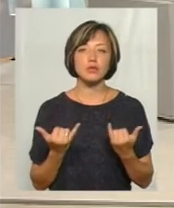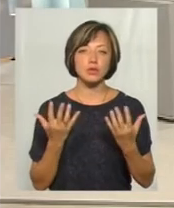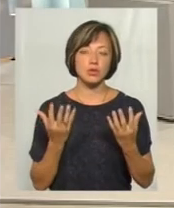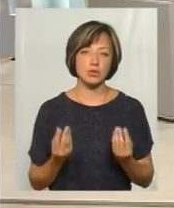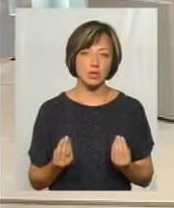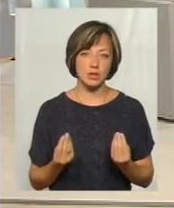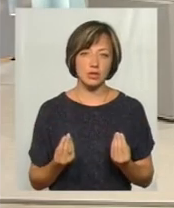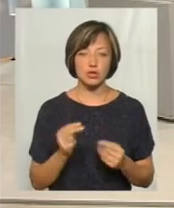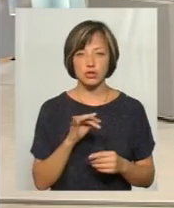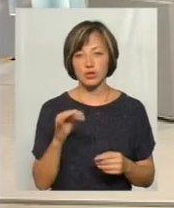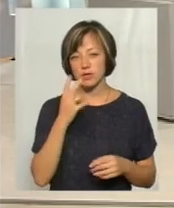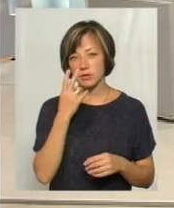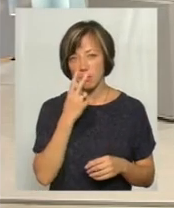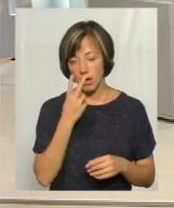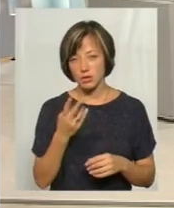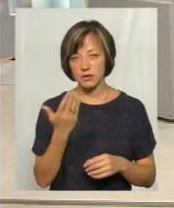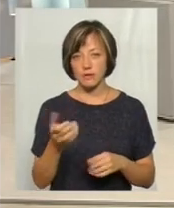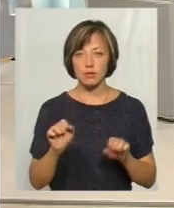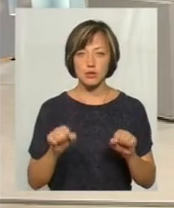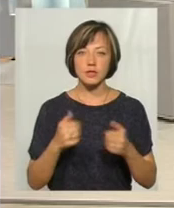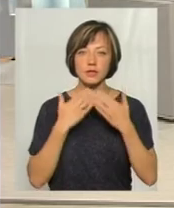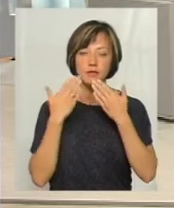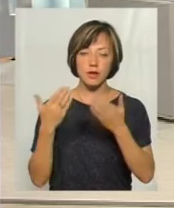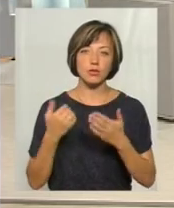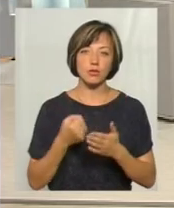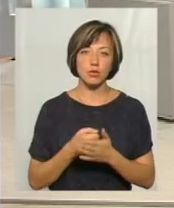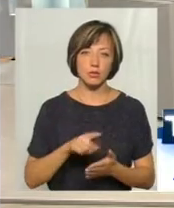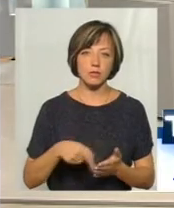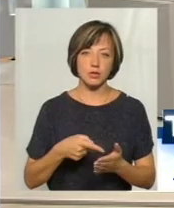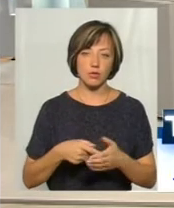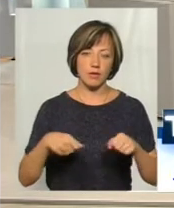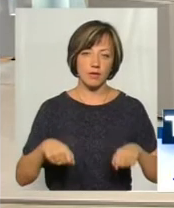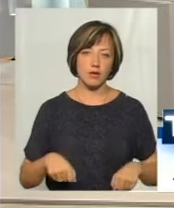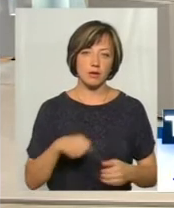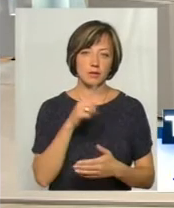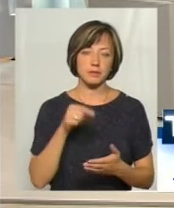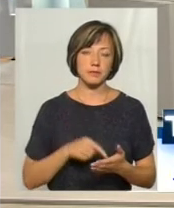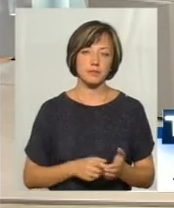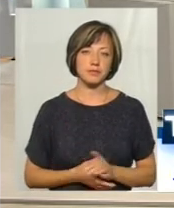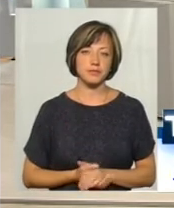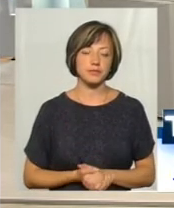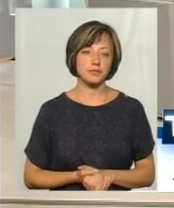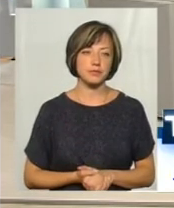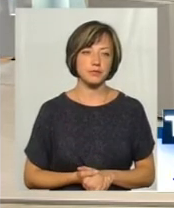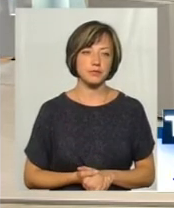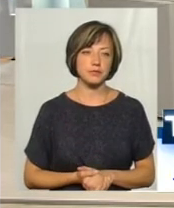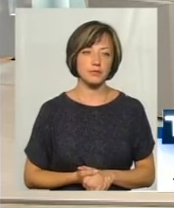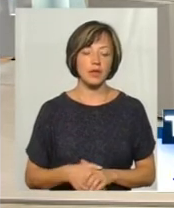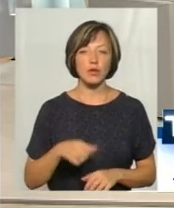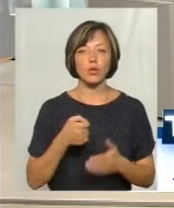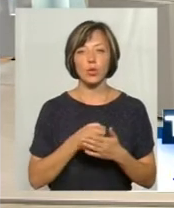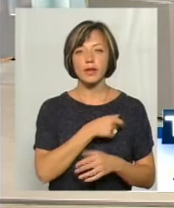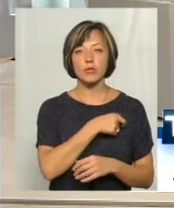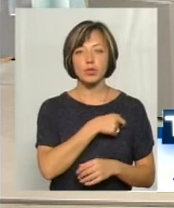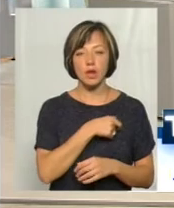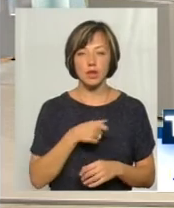чи бачите ви можливість звернення до міських обранців, депутатів міської ради?